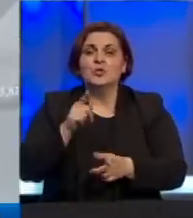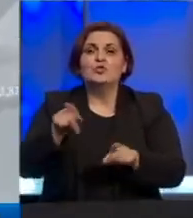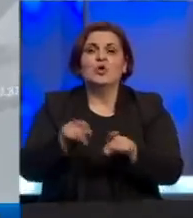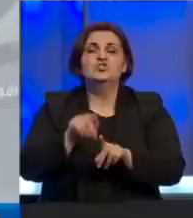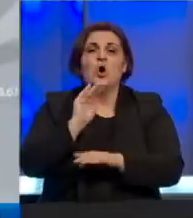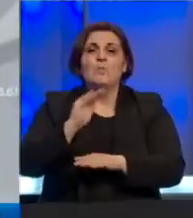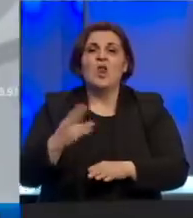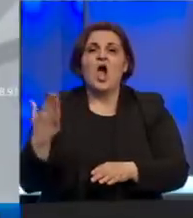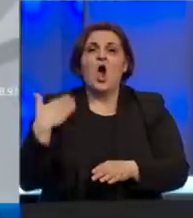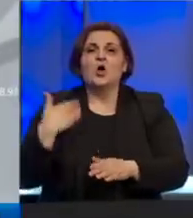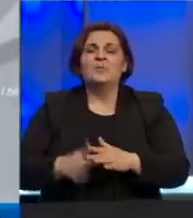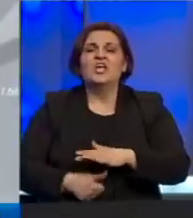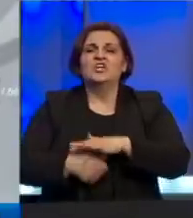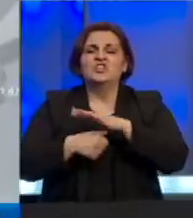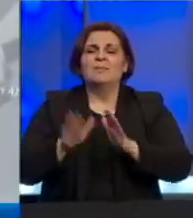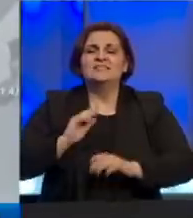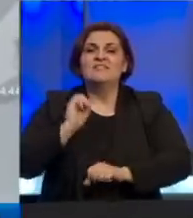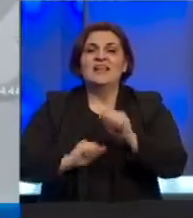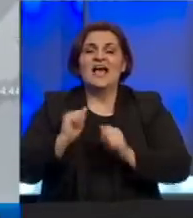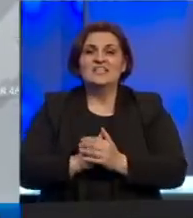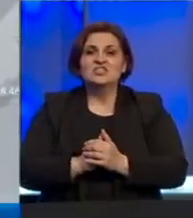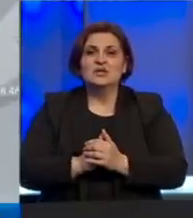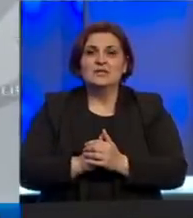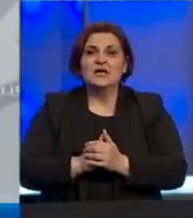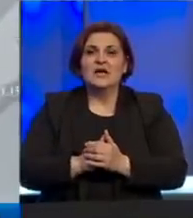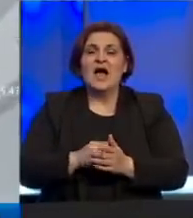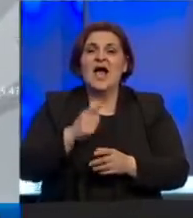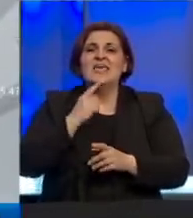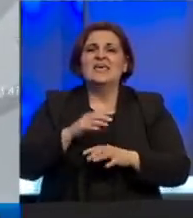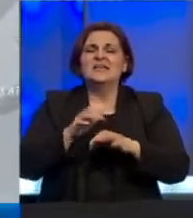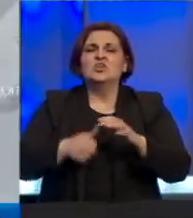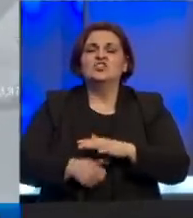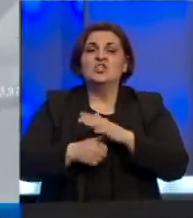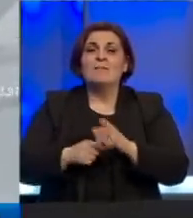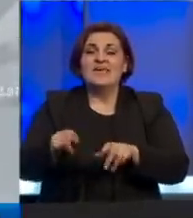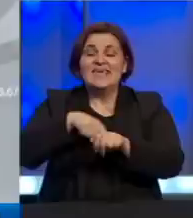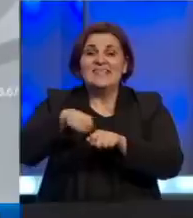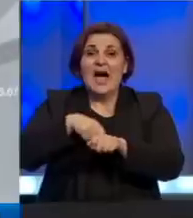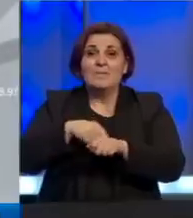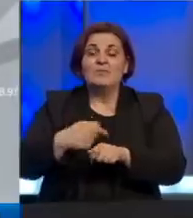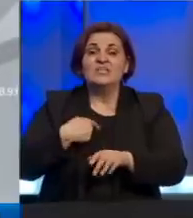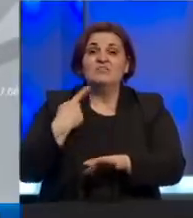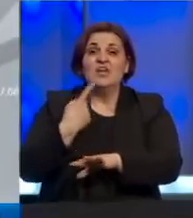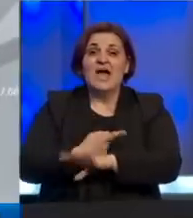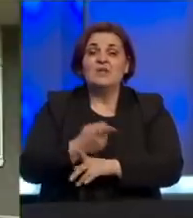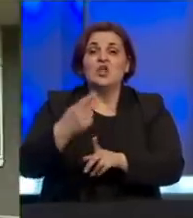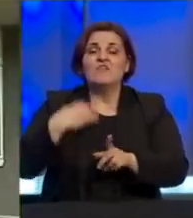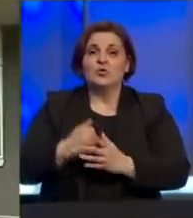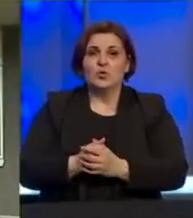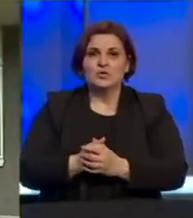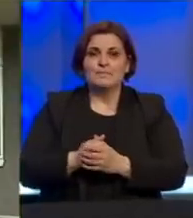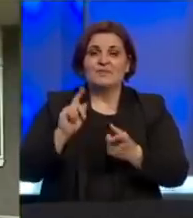poručuju mi komandanci iz staba civilne zašte i ovima iz kriznog štaba, i da popravljaju svoje naredbe da one funkcionišu.